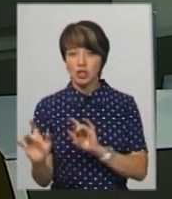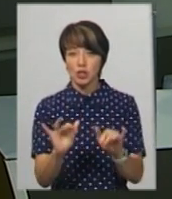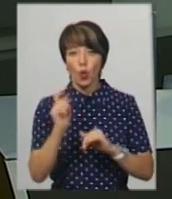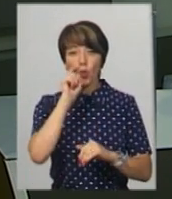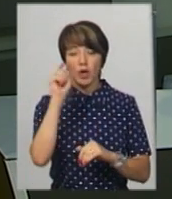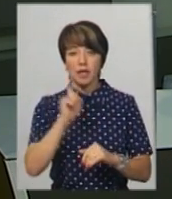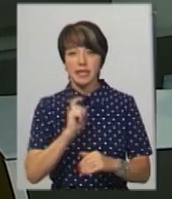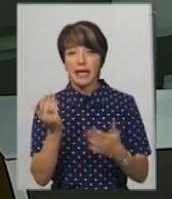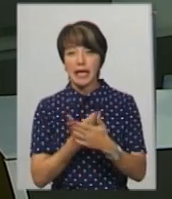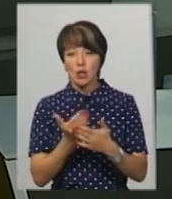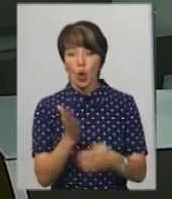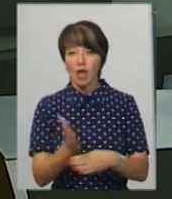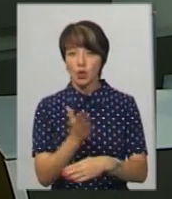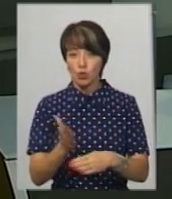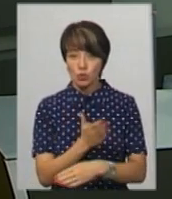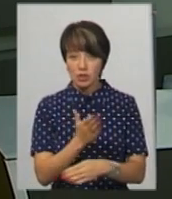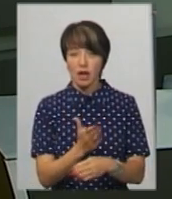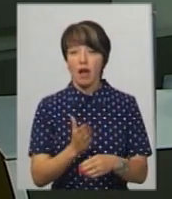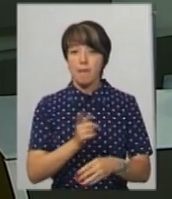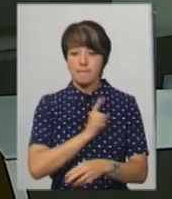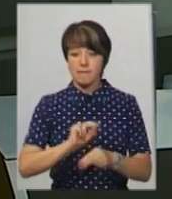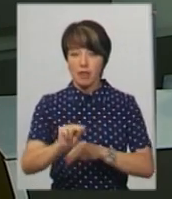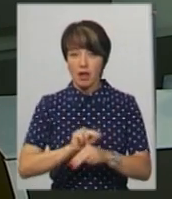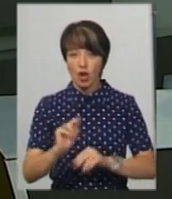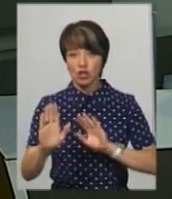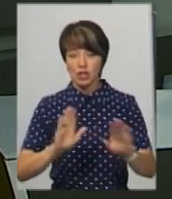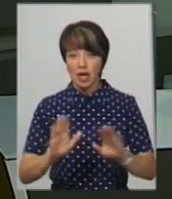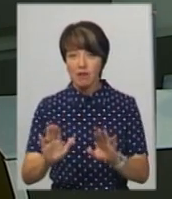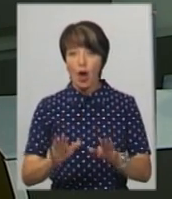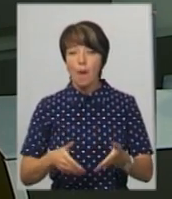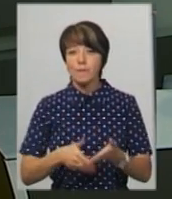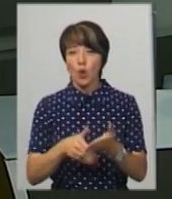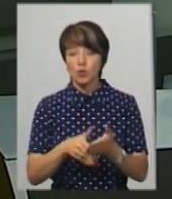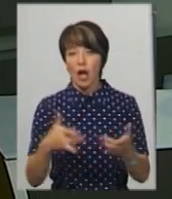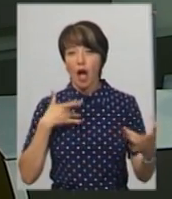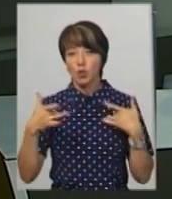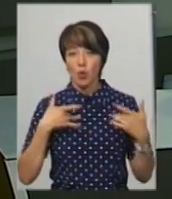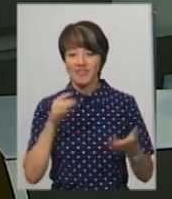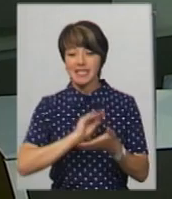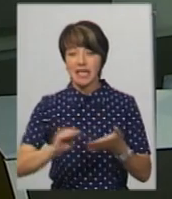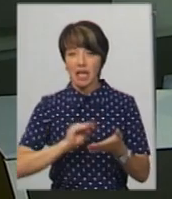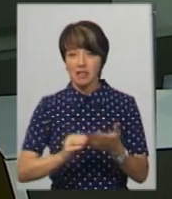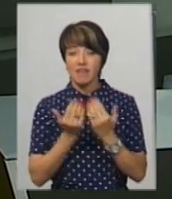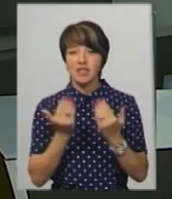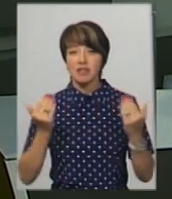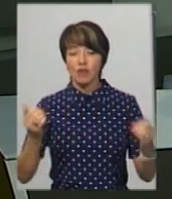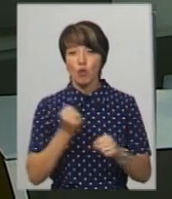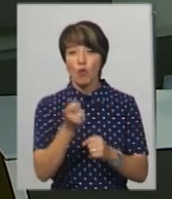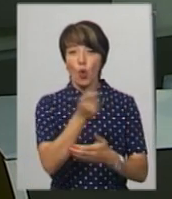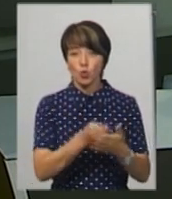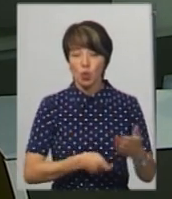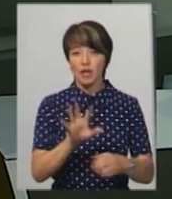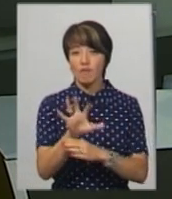української кіноіндустрії, воркшопи від режисерів, продюсерів, акторів та сценаристів, виставки робіт художників та